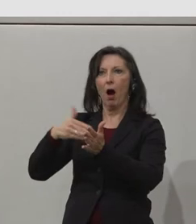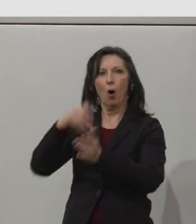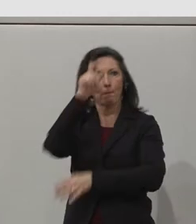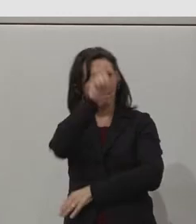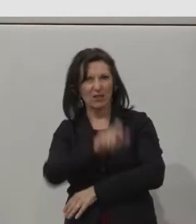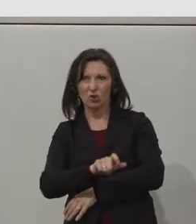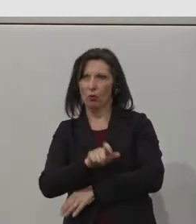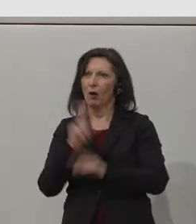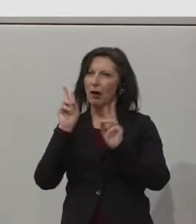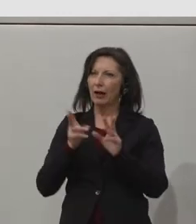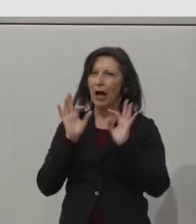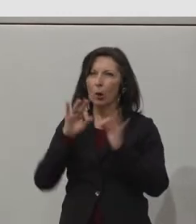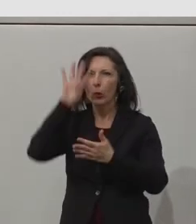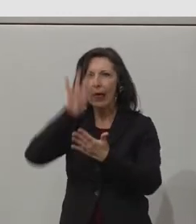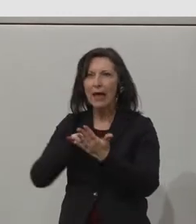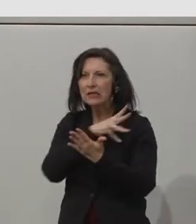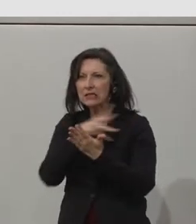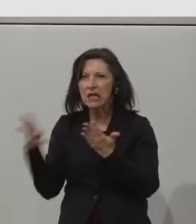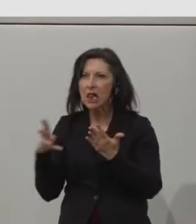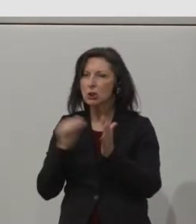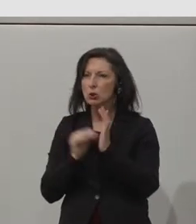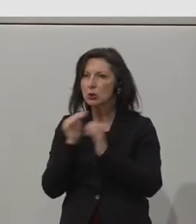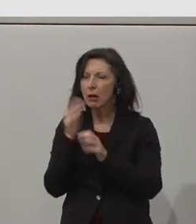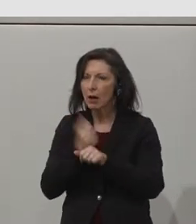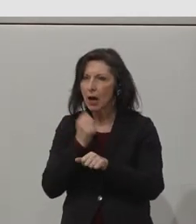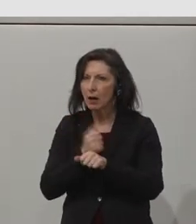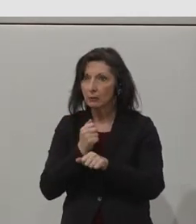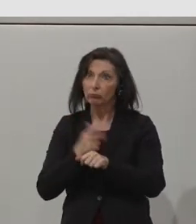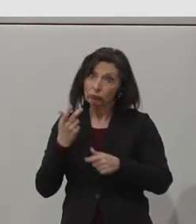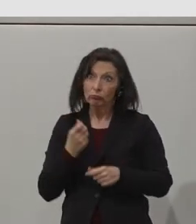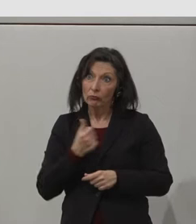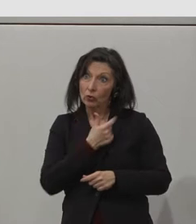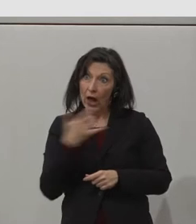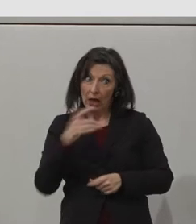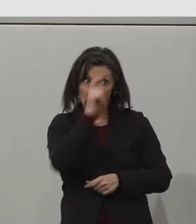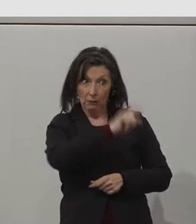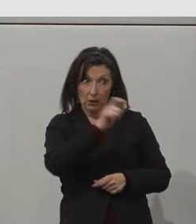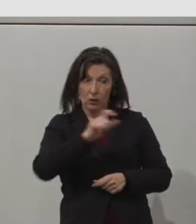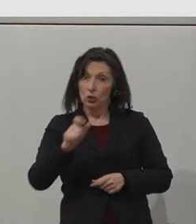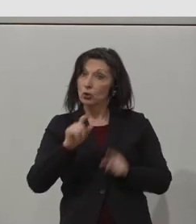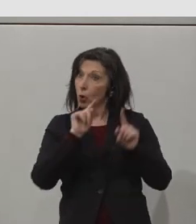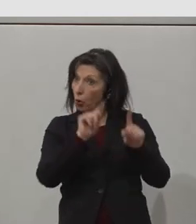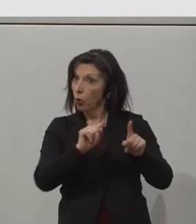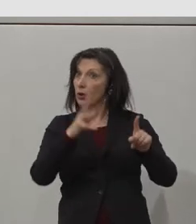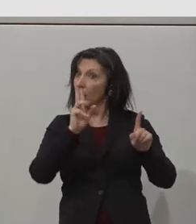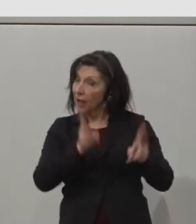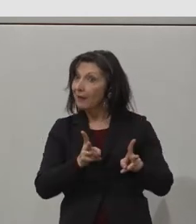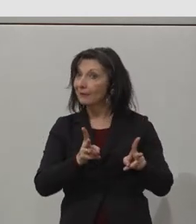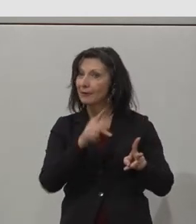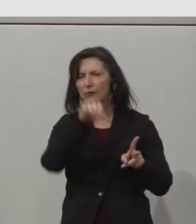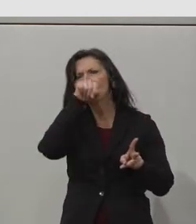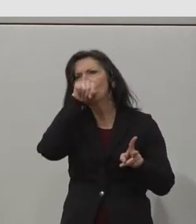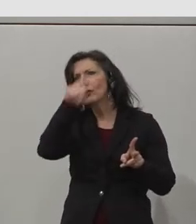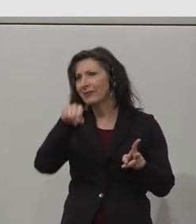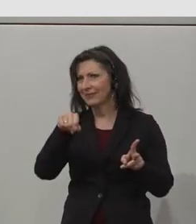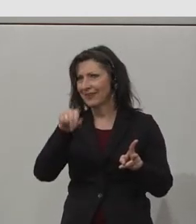graduates would like or would be, you know, capable of that kind of role. And then the other types of roles are,